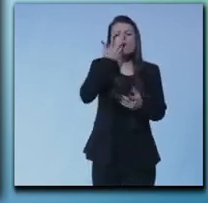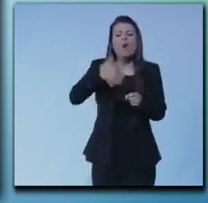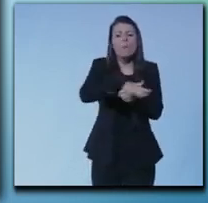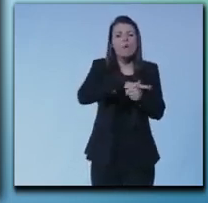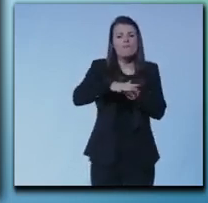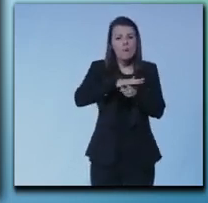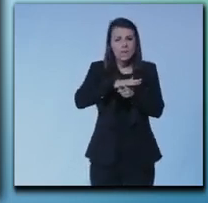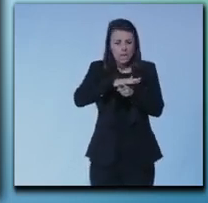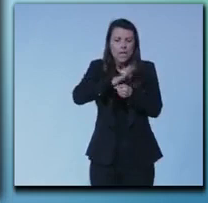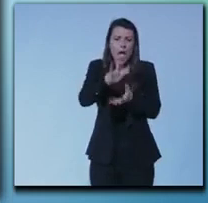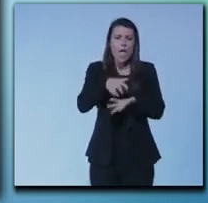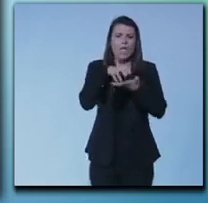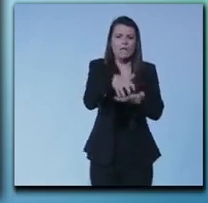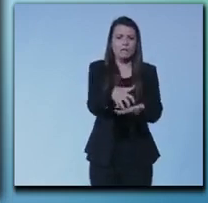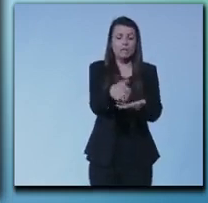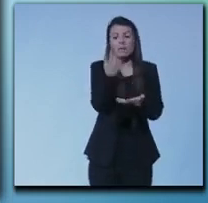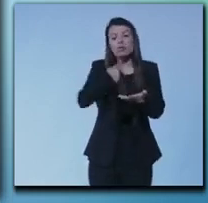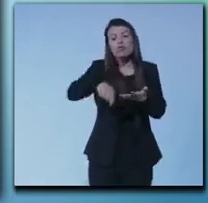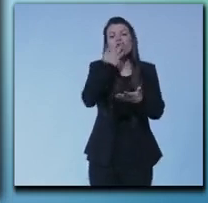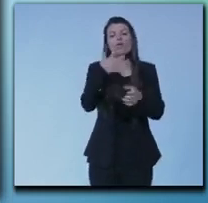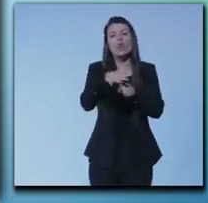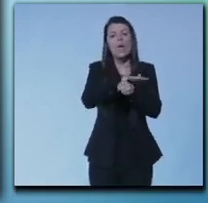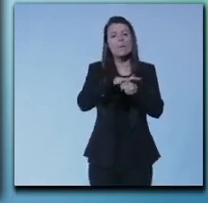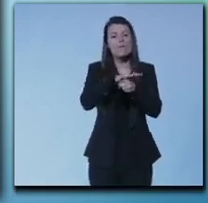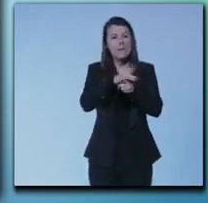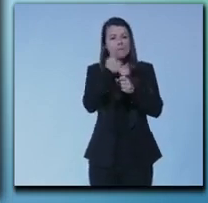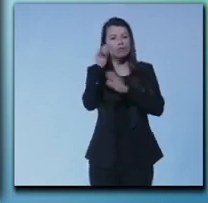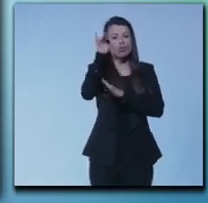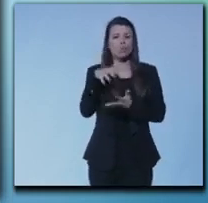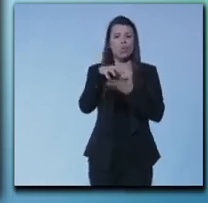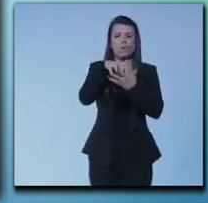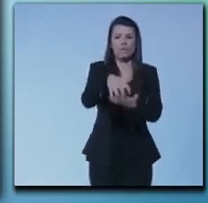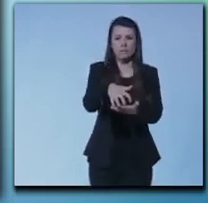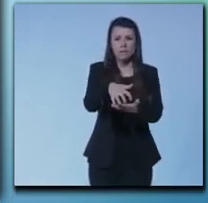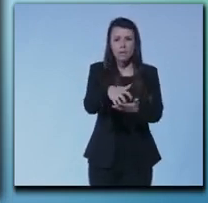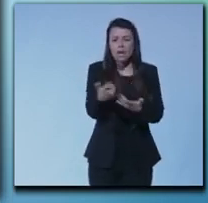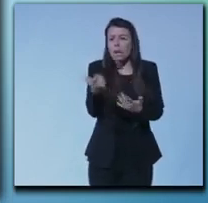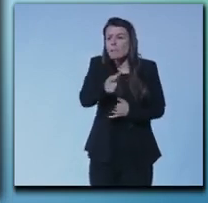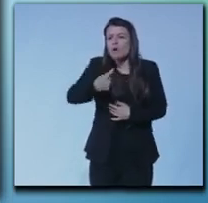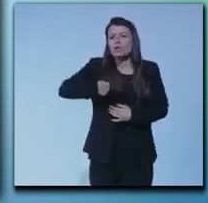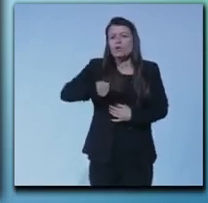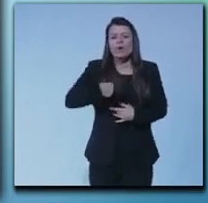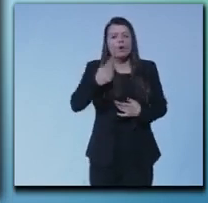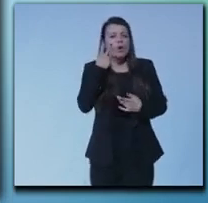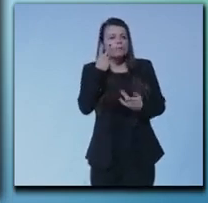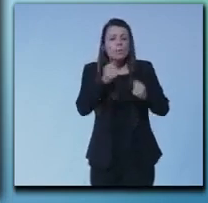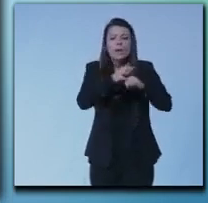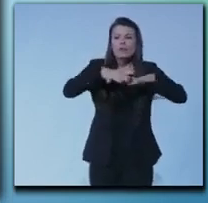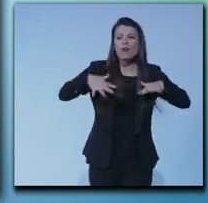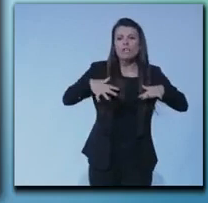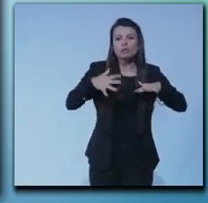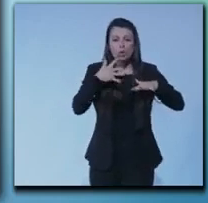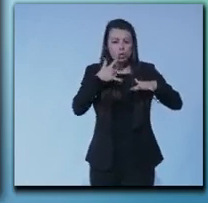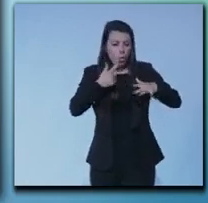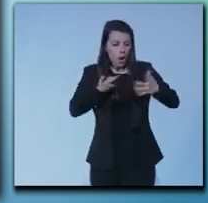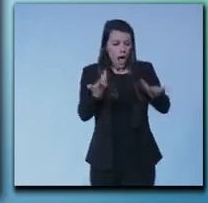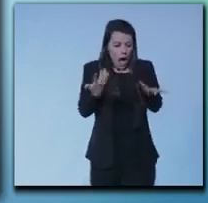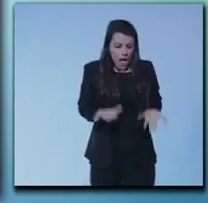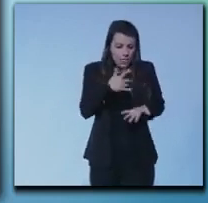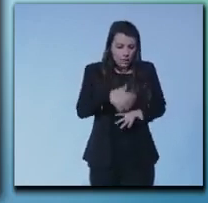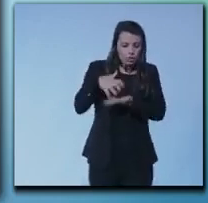famiglia sul futuro altrimenti io pianifico infrastrutture che vedranno la luce fra 5, 10, 15 anni su cui